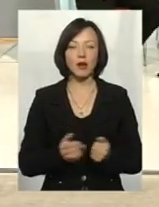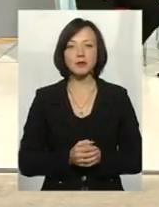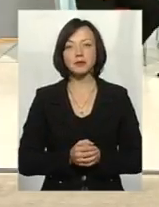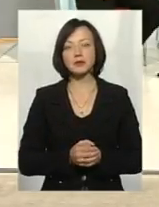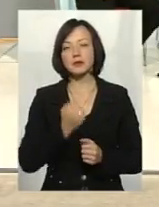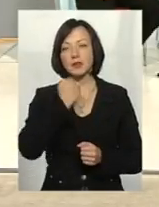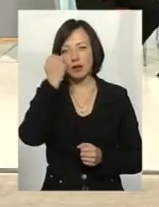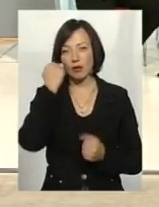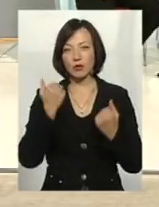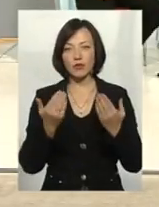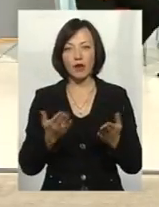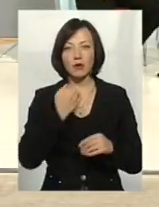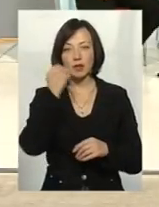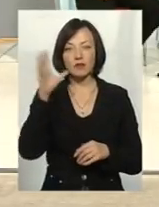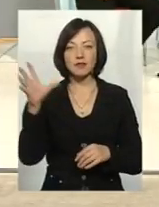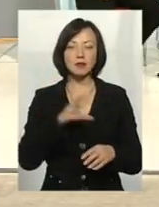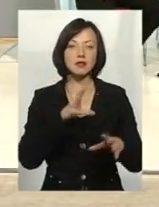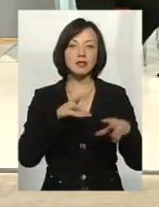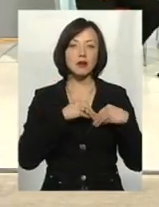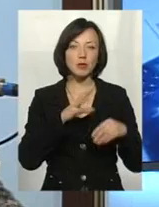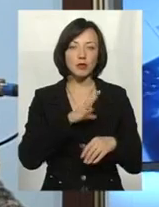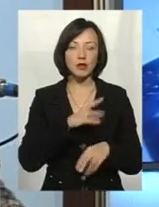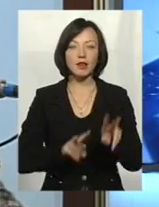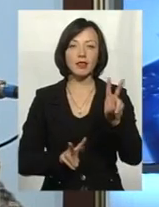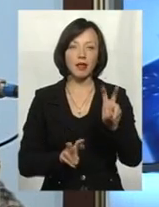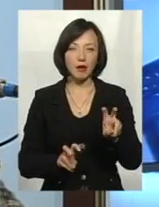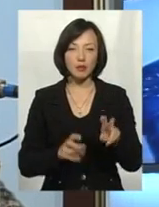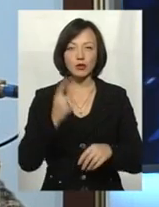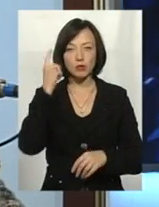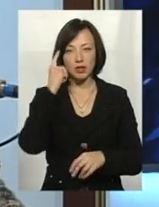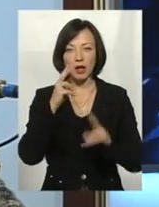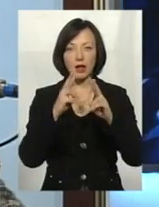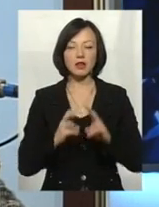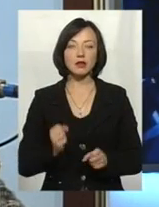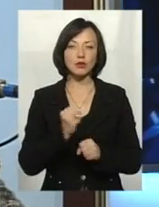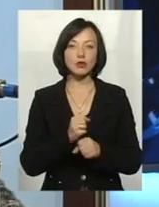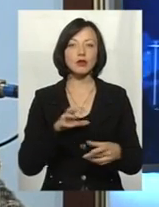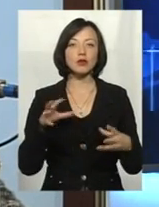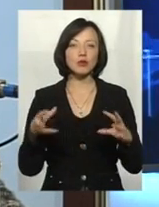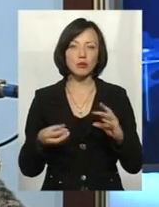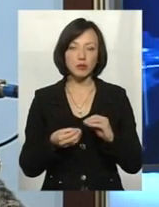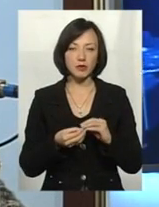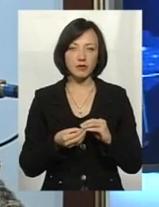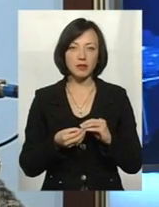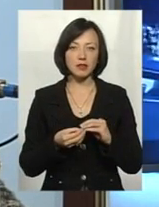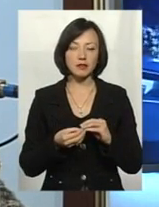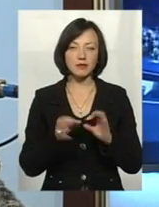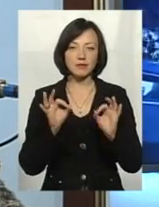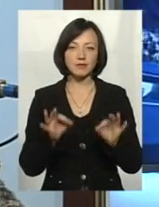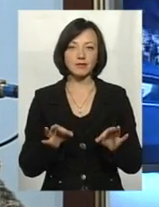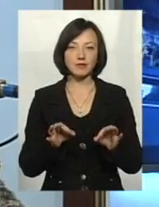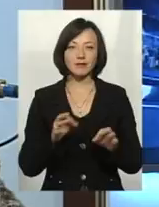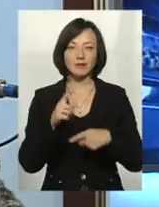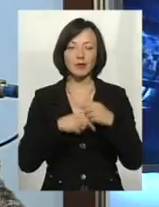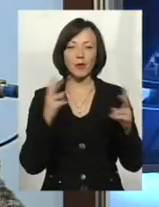Що ж, дякую вам, дякую всім, хто був з нами. Це була тема. Думайте, аналізуйте, робіть правильні